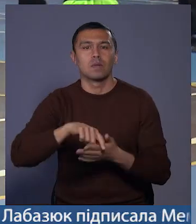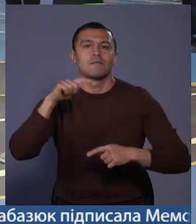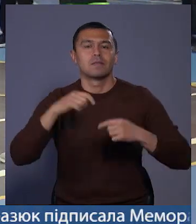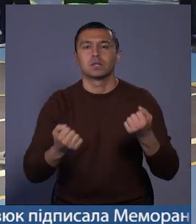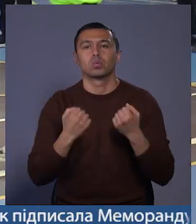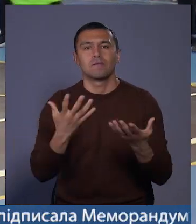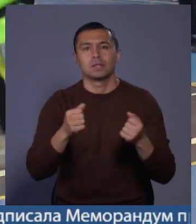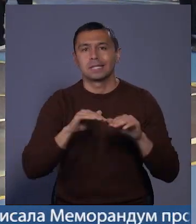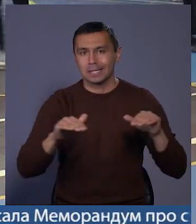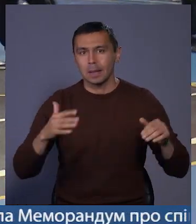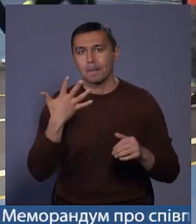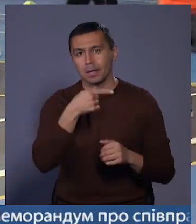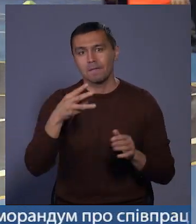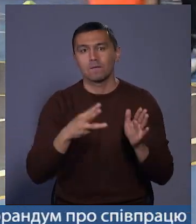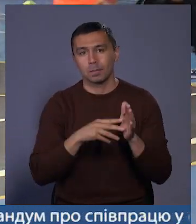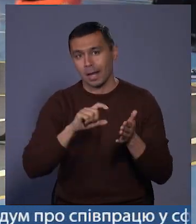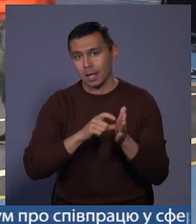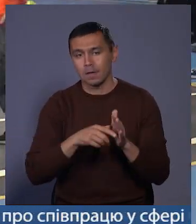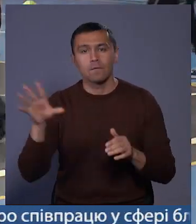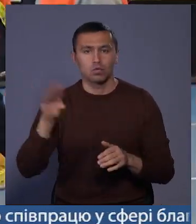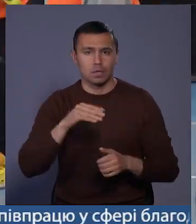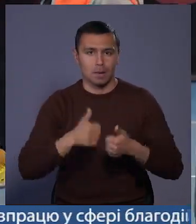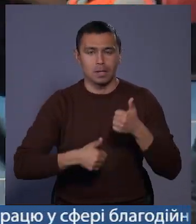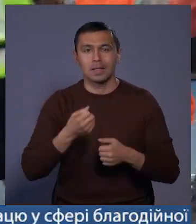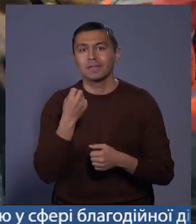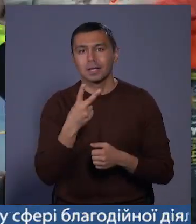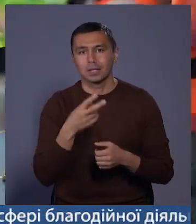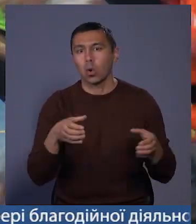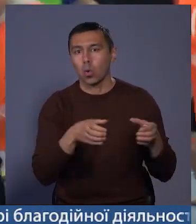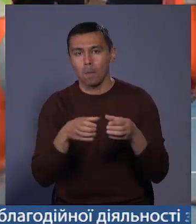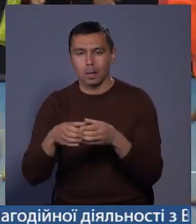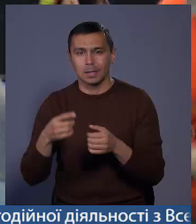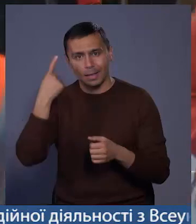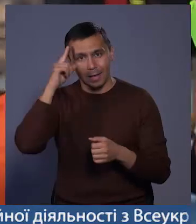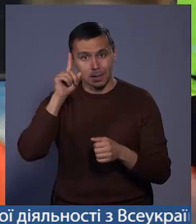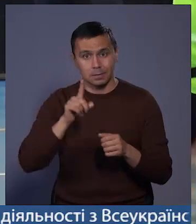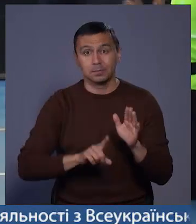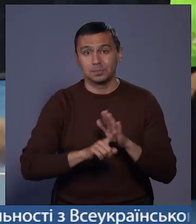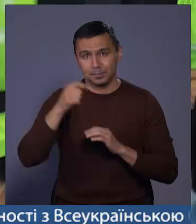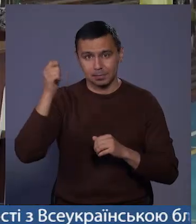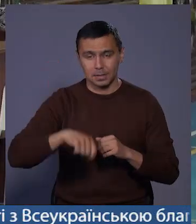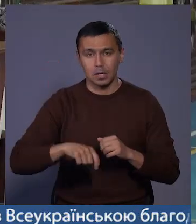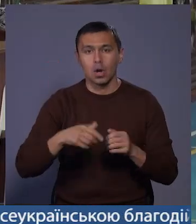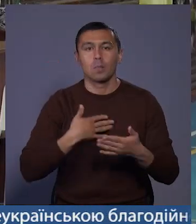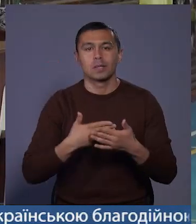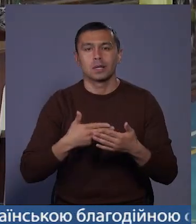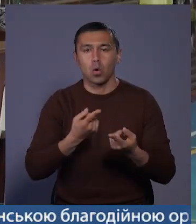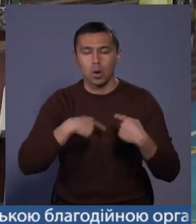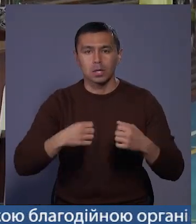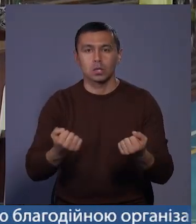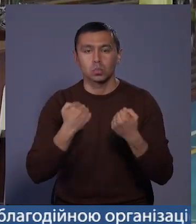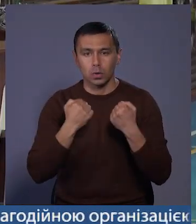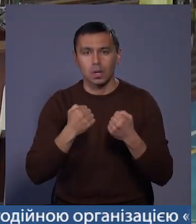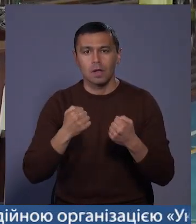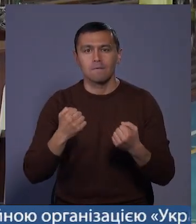спорту взяли школярі 5-8 класів, усього змагалися 12 команд. Ідейники старту – громадські організації, спортміністрі та